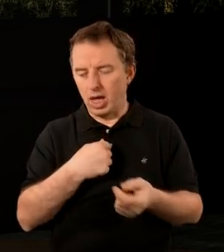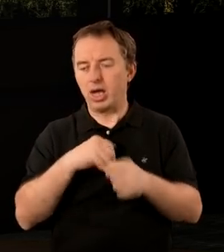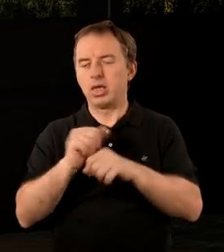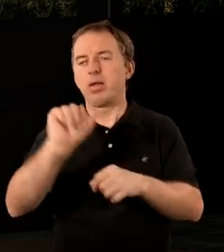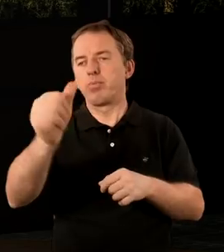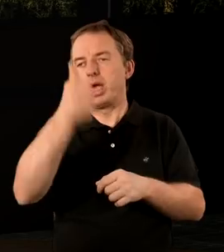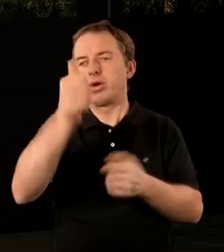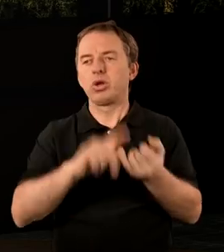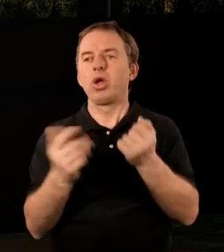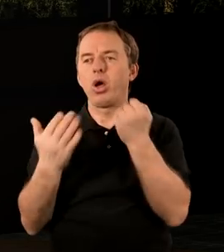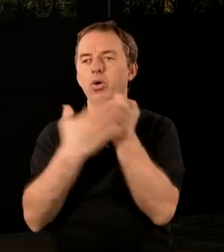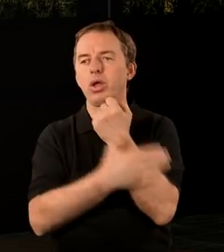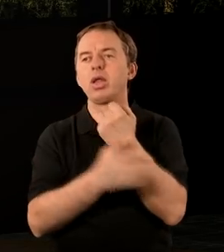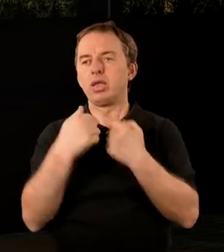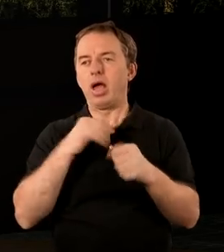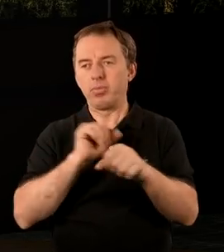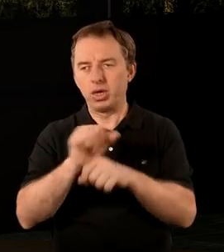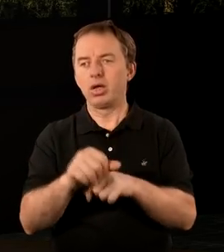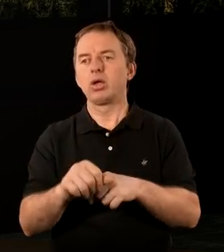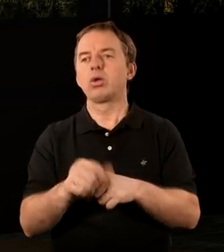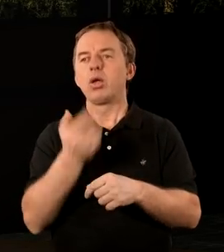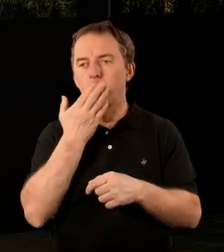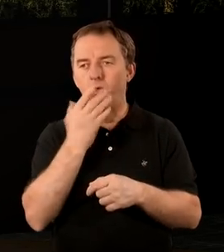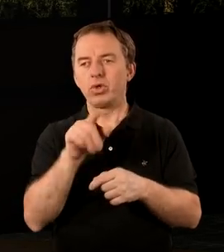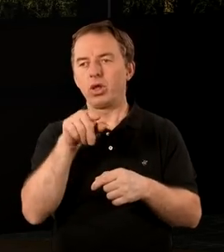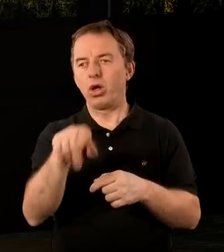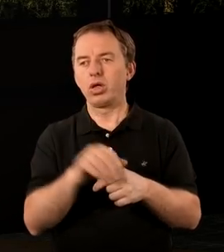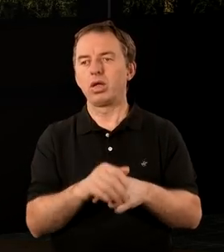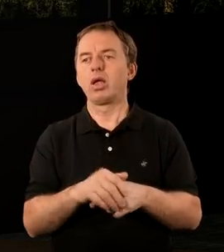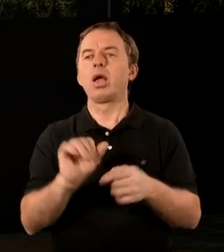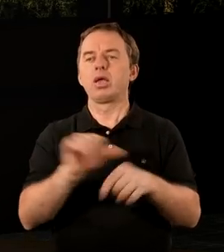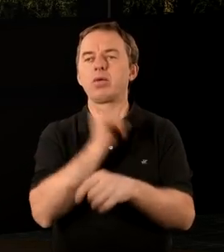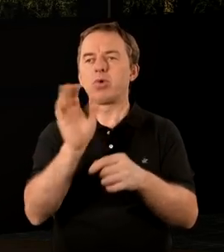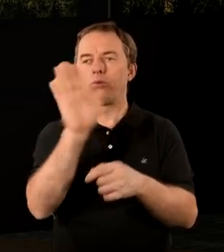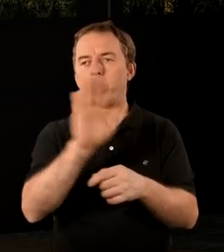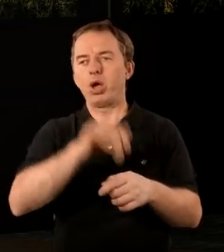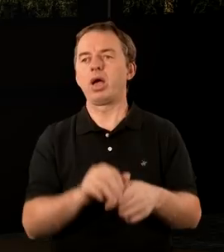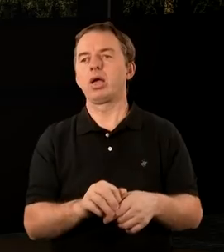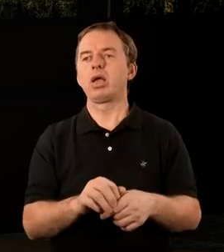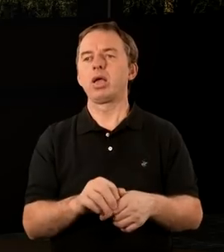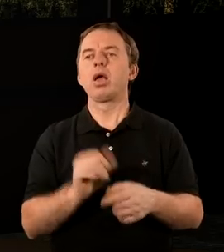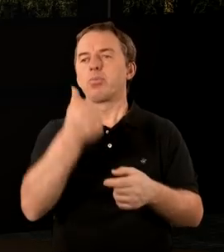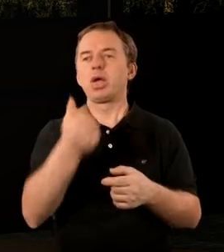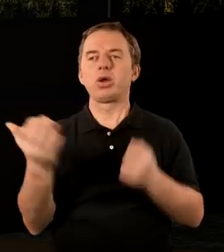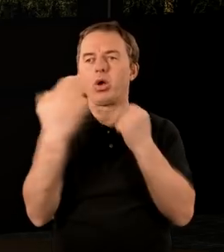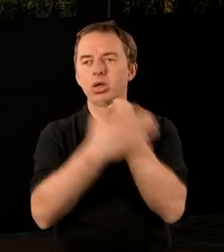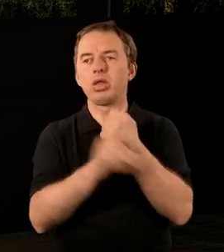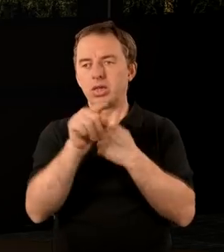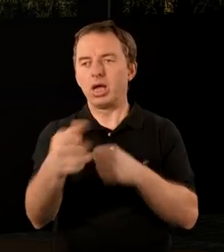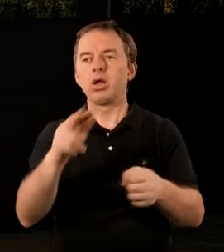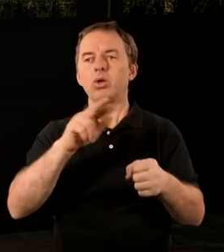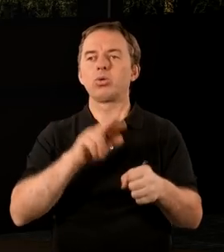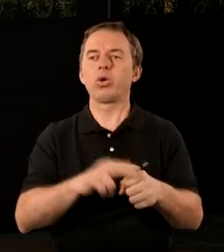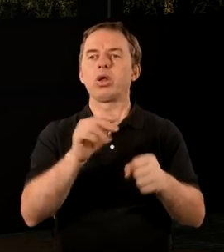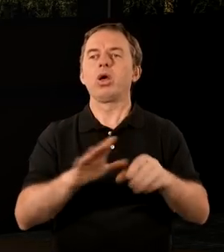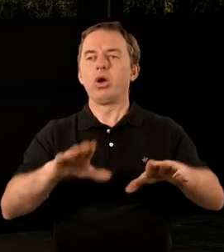Jam jest pierwszy i ostatni, czyli jam jest, znowu, to jest imię Boga. Pierwszy i ostatni to